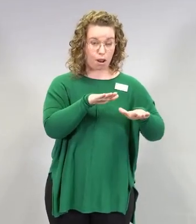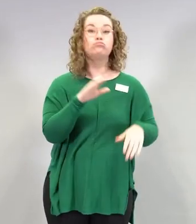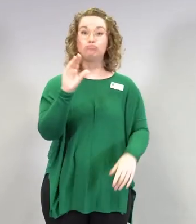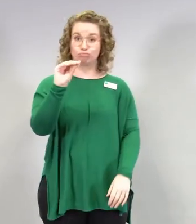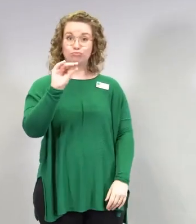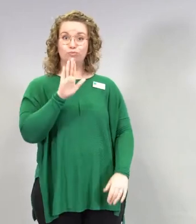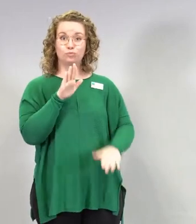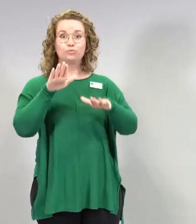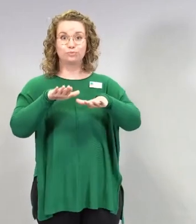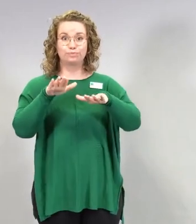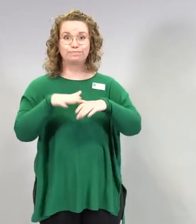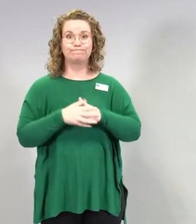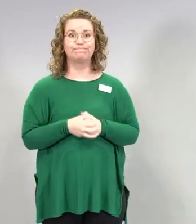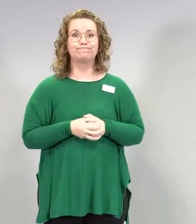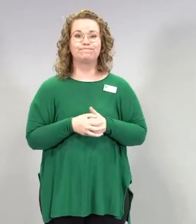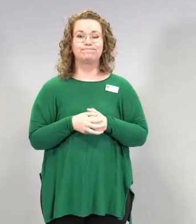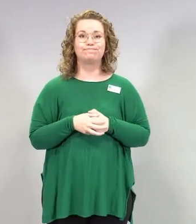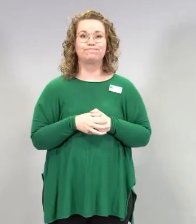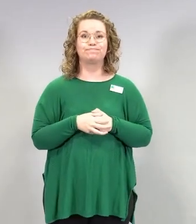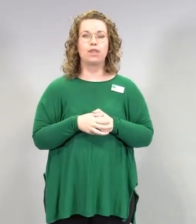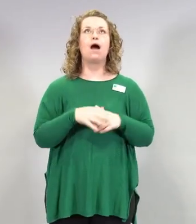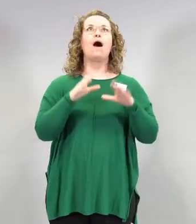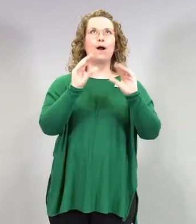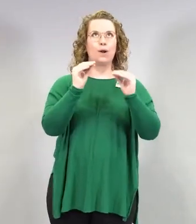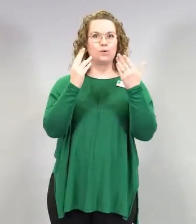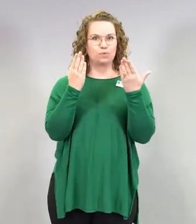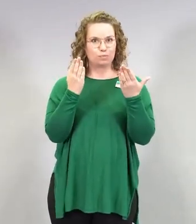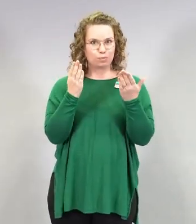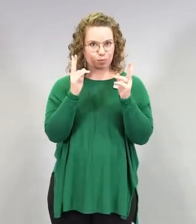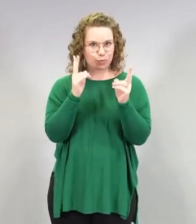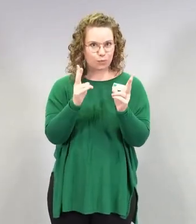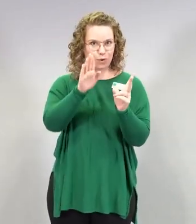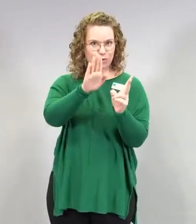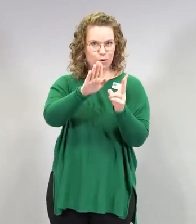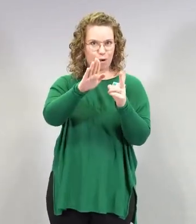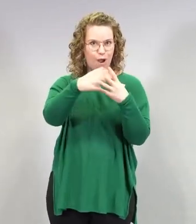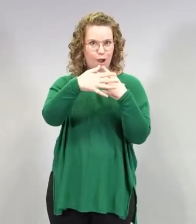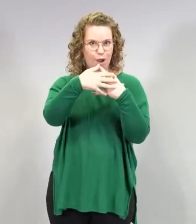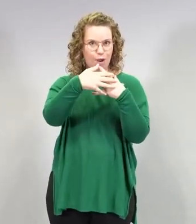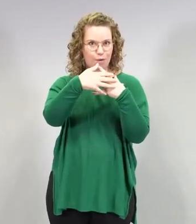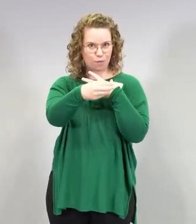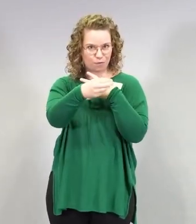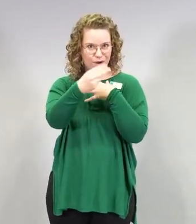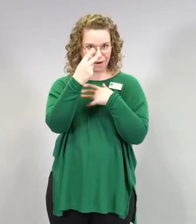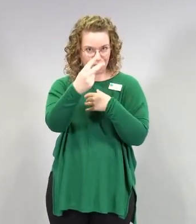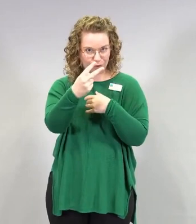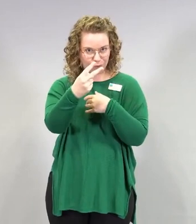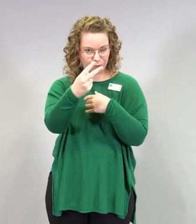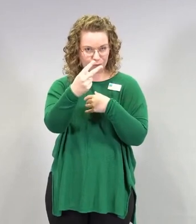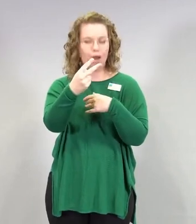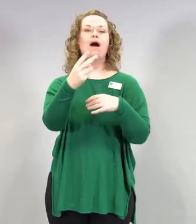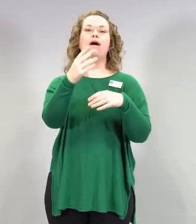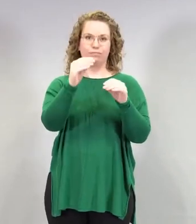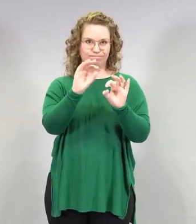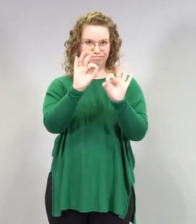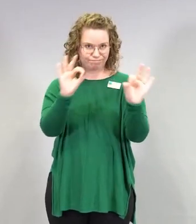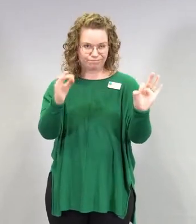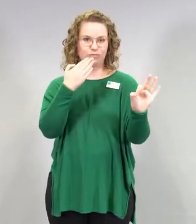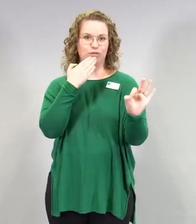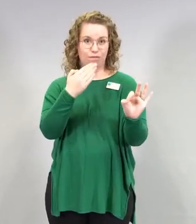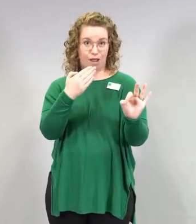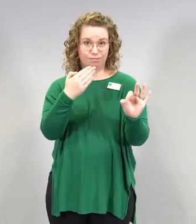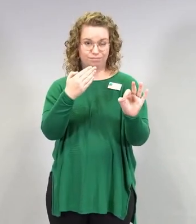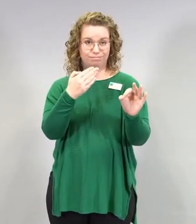Loistavaa. Ja nyt näkyy täällä kuvakin. Näkyykö kuva myös lähetyksessä? Näkyy hyvin. Eli Hanna, ole hyvä ja